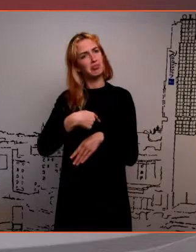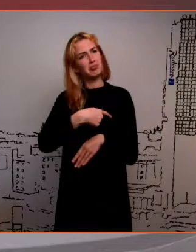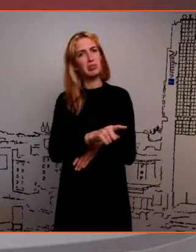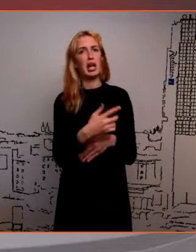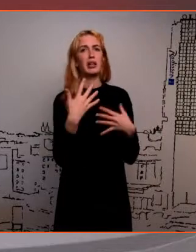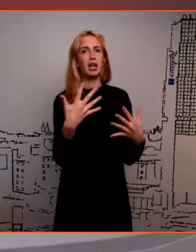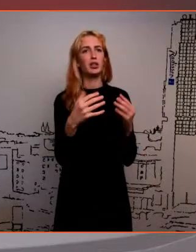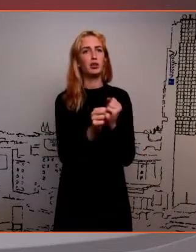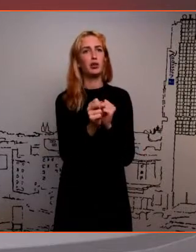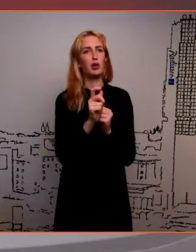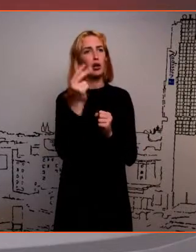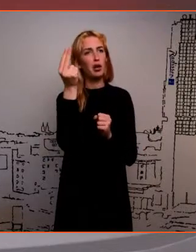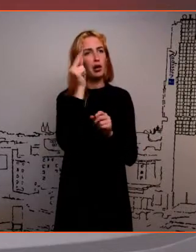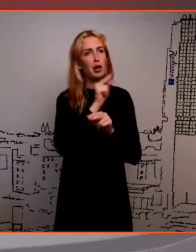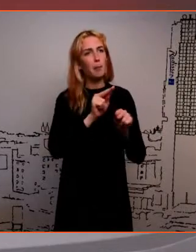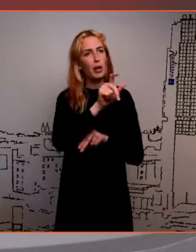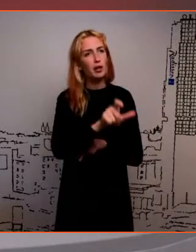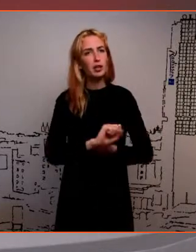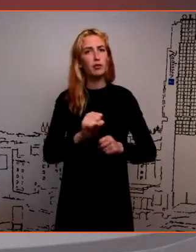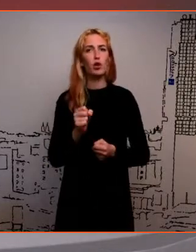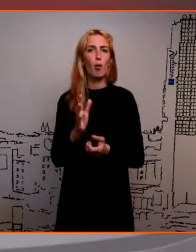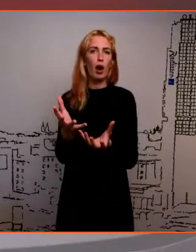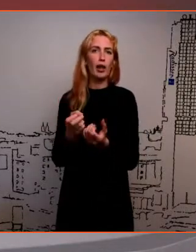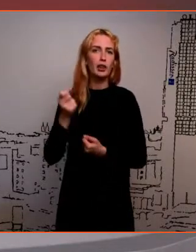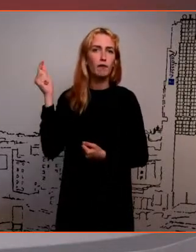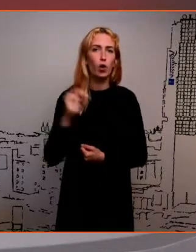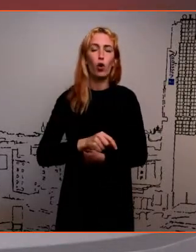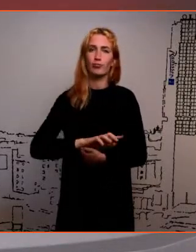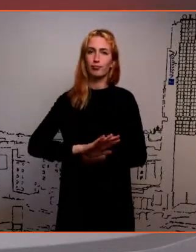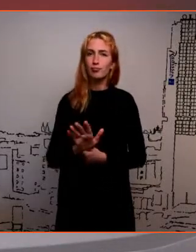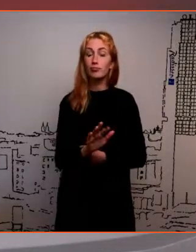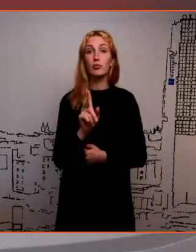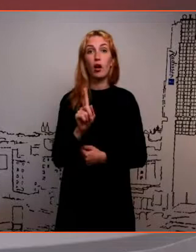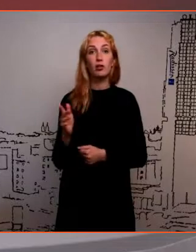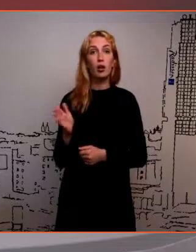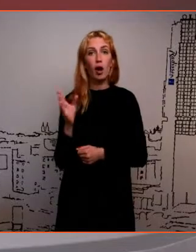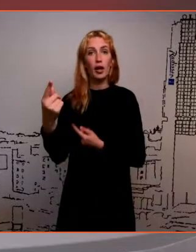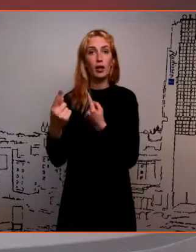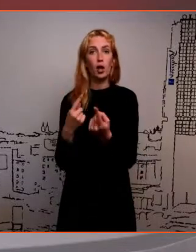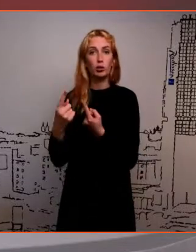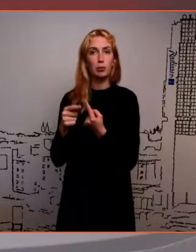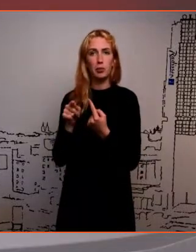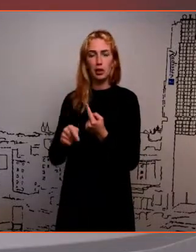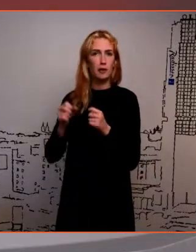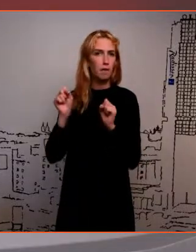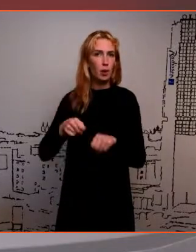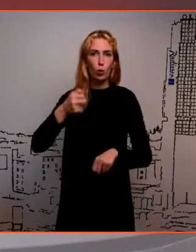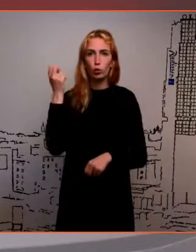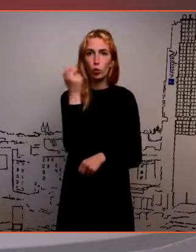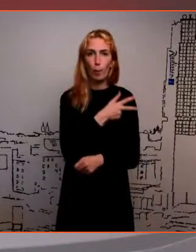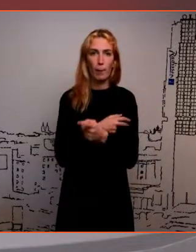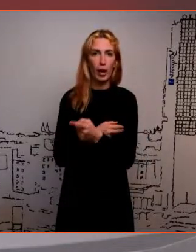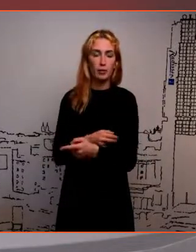minge logeumette võtte. Aga sellas mõttes on super võimalus karjäärine õustamine, et see